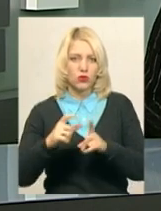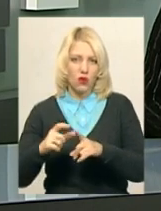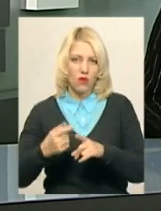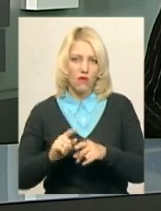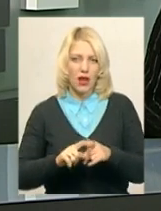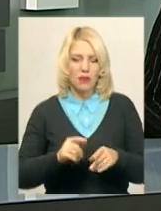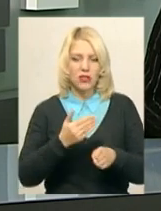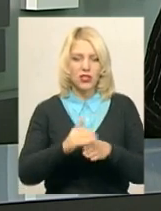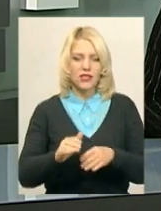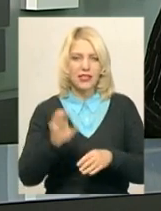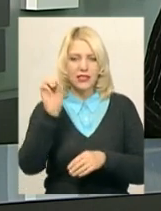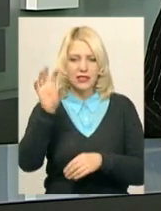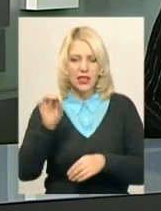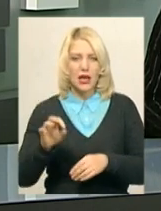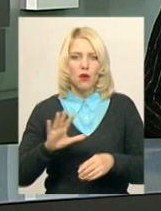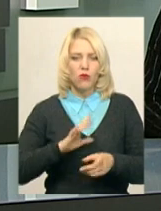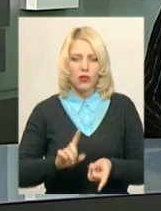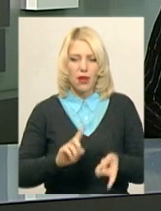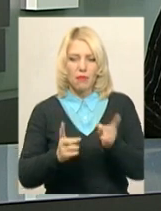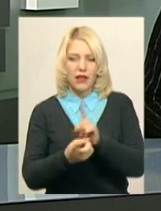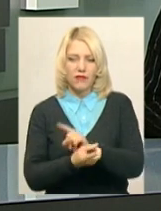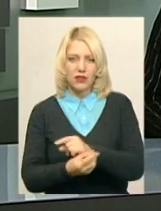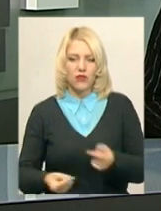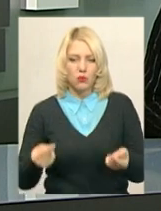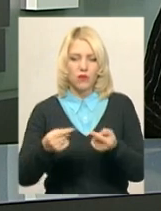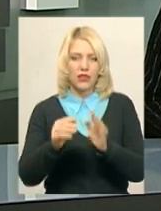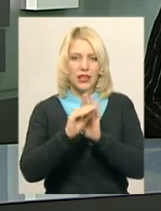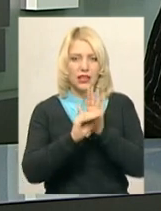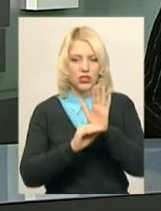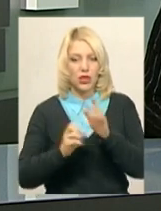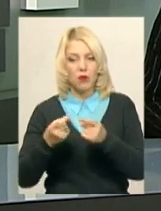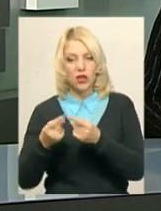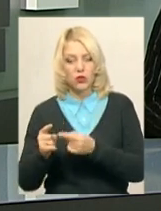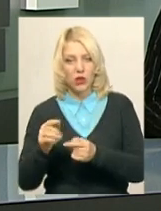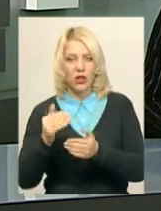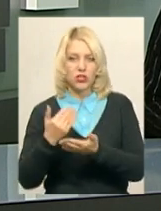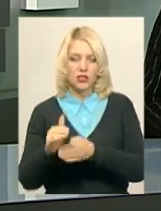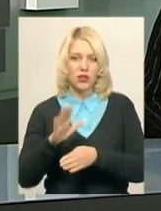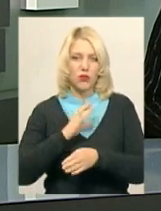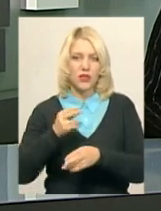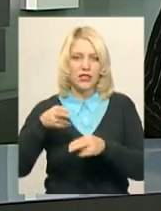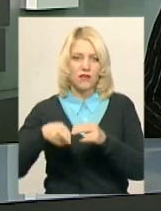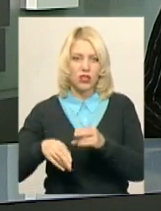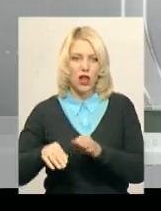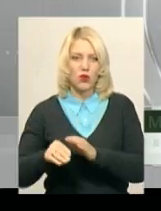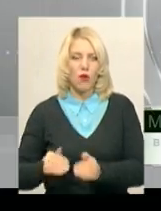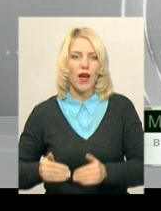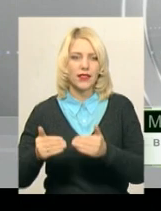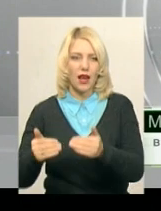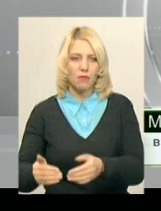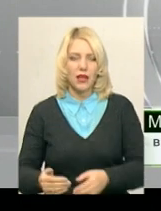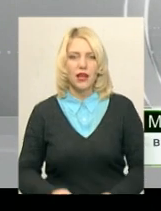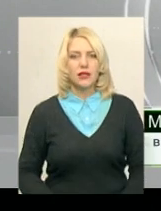листопада частина світлофорів була переведена у відповідний режим, а частина знаходилася на завершальному етапі. На